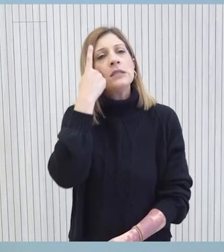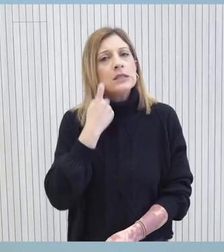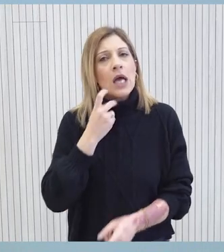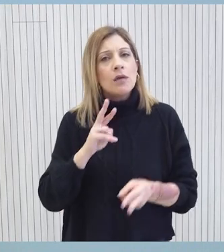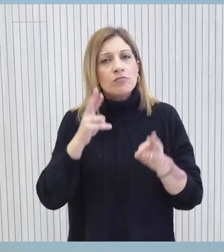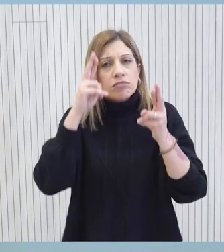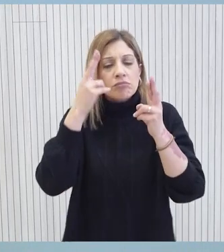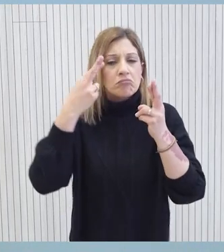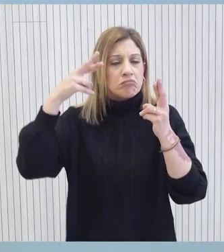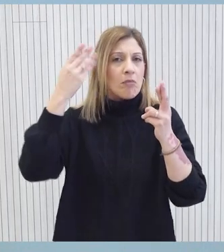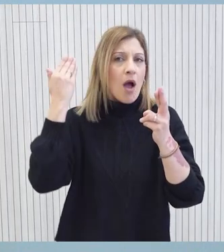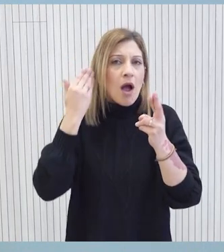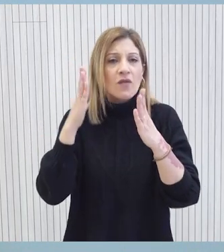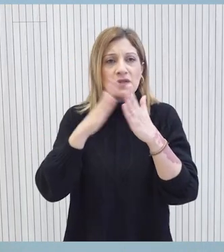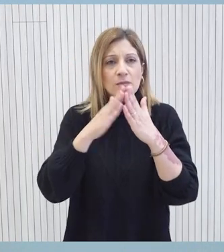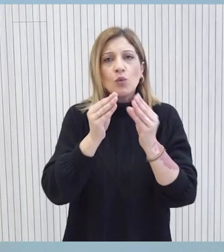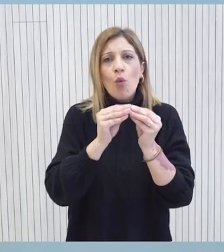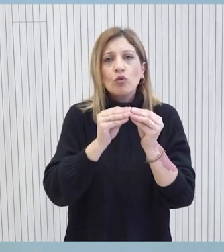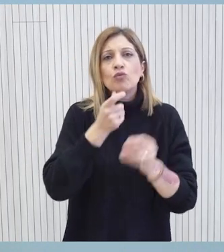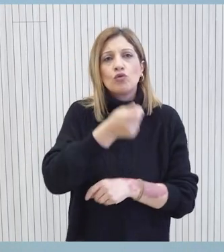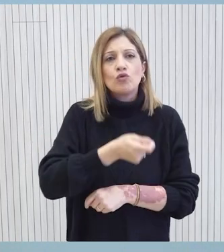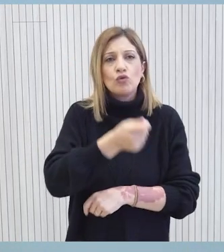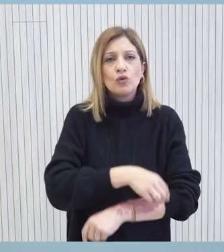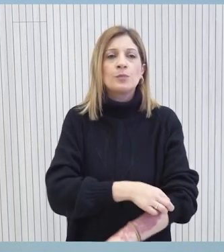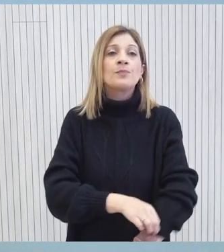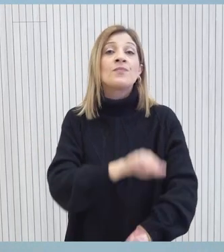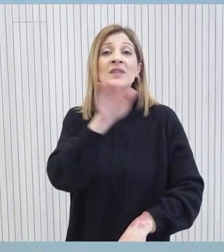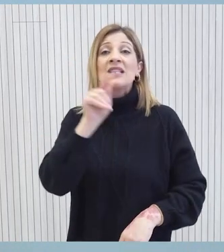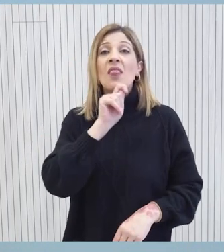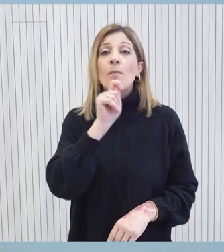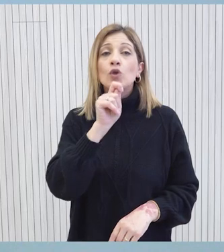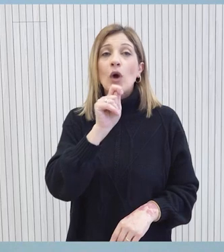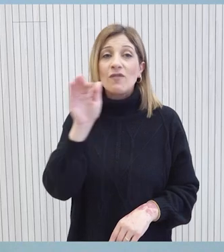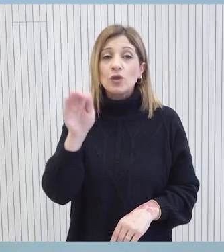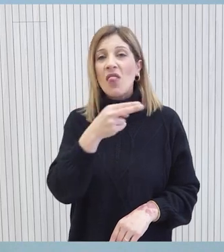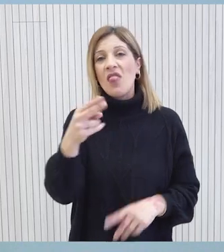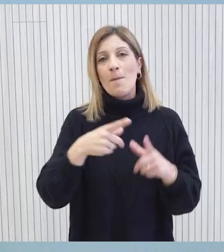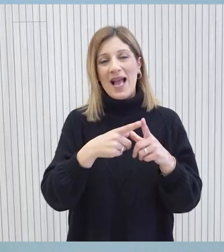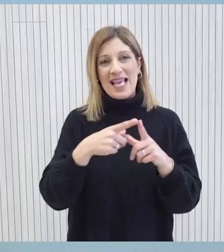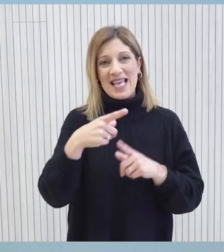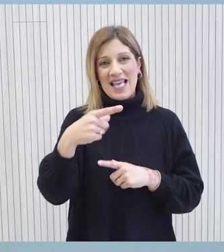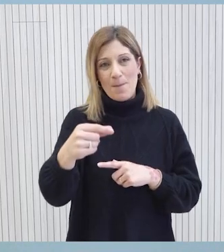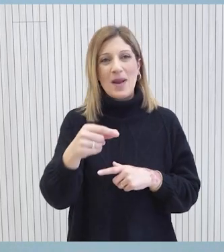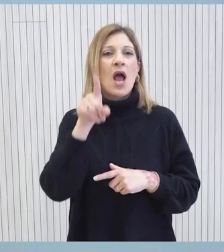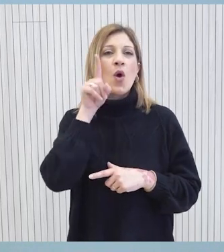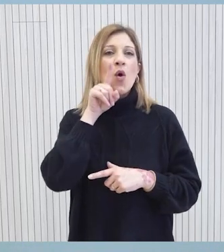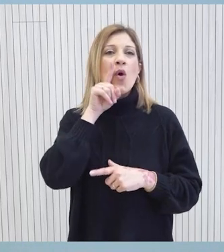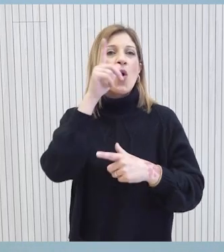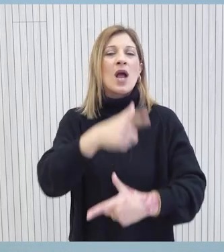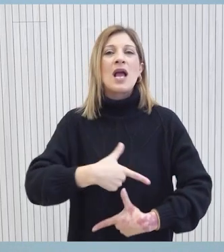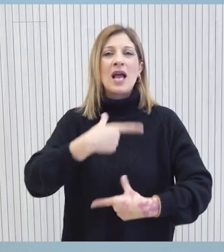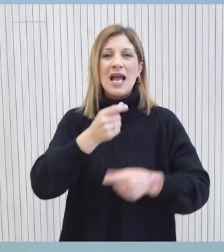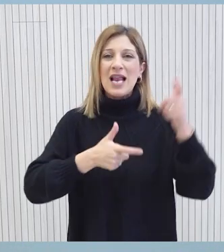την ενεργειακή ακρίβεια που σήμερα τα κυπρεγάνικο κυριά καλούνται να πληρώσουν. Στο θεμόν του Κυπριακού, συνάντηση που είχε και θα είχε η απεσταλμένη γραμματέα,